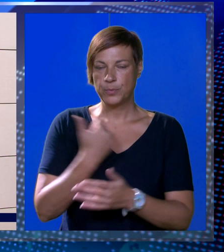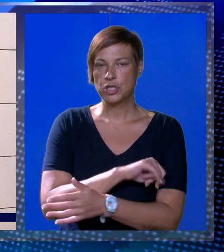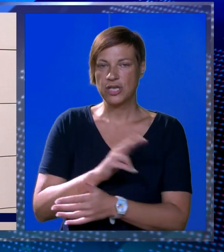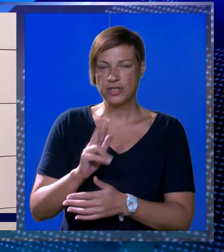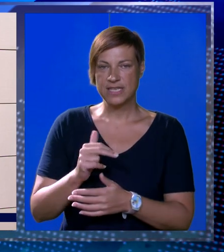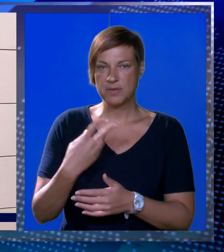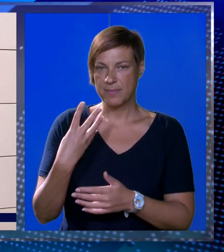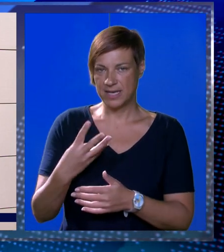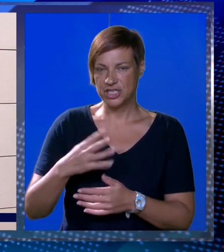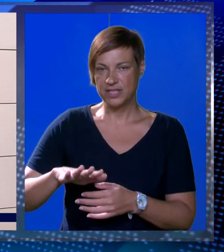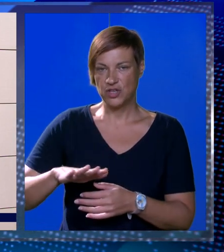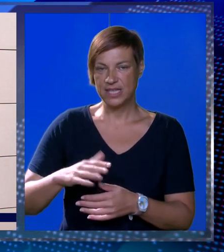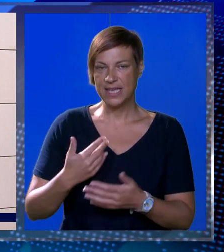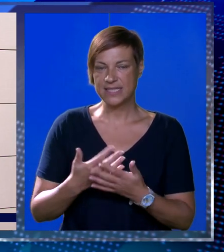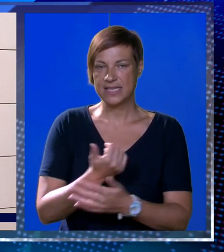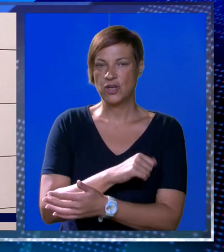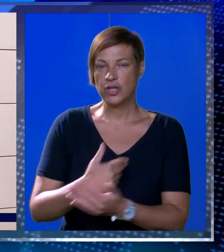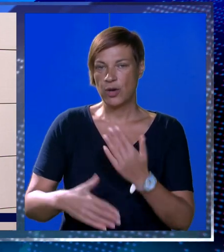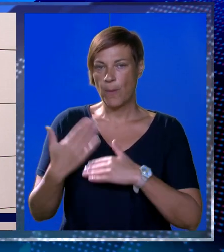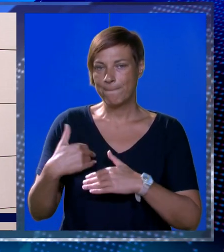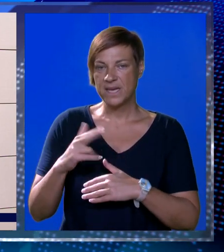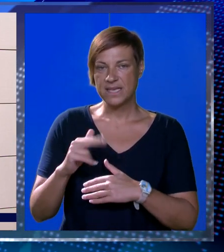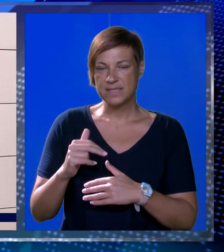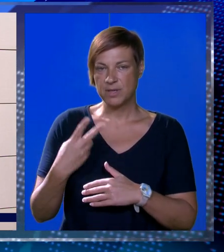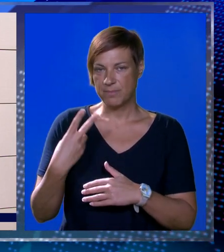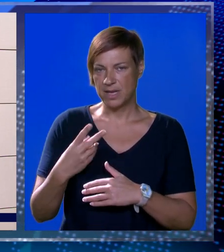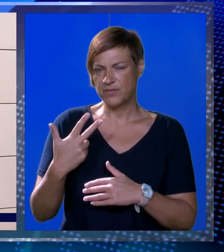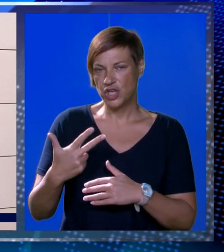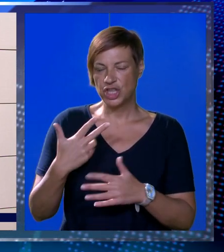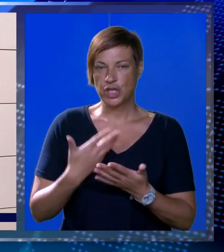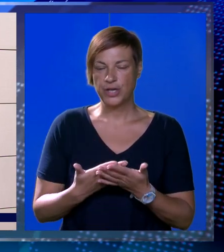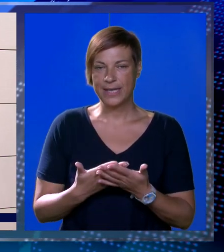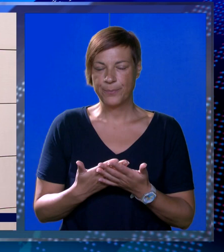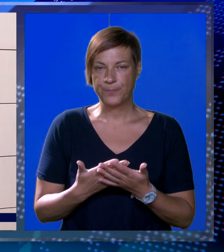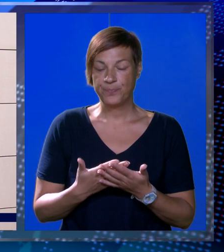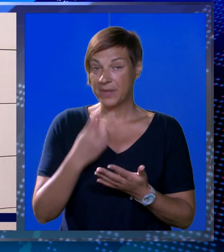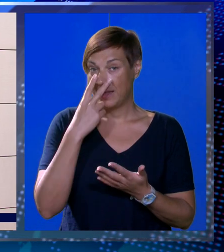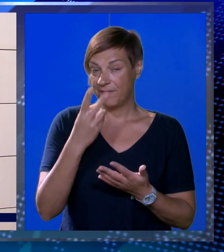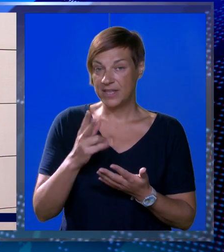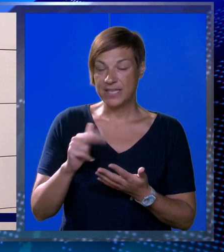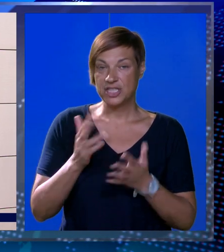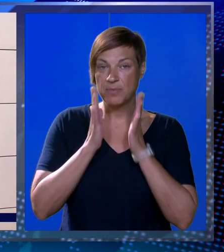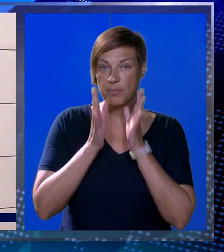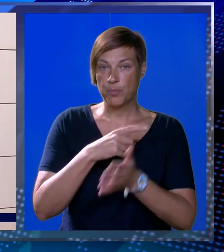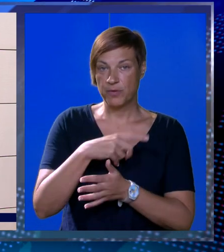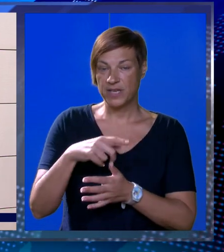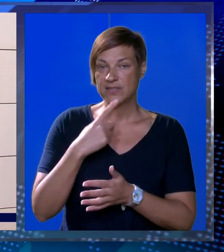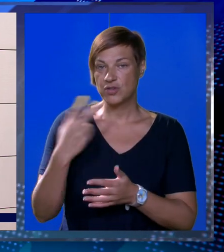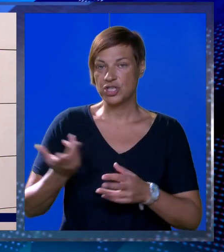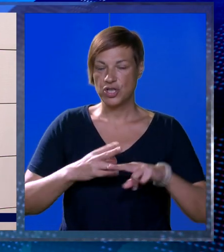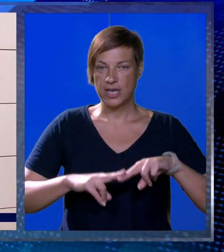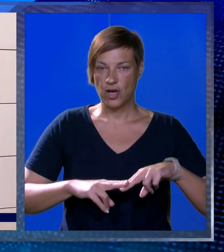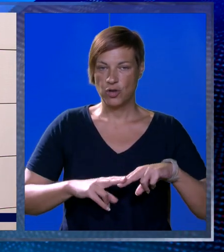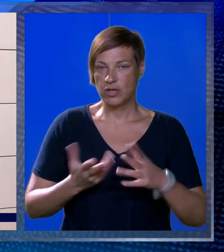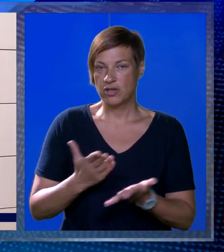Prošle godine smo imali četvora dobitnika, godinu dana prije toga smo imali dvoje ili troje. Vidjet ćemo, imamo povjerenstvo koje će